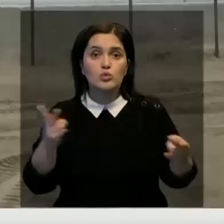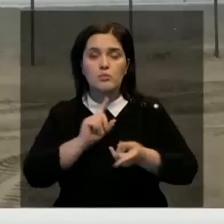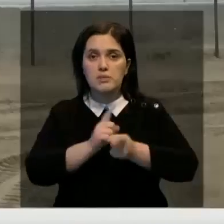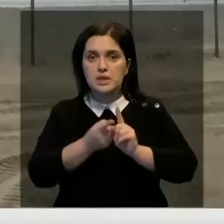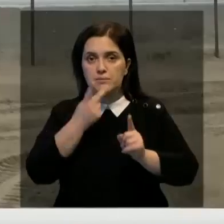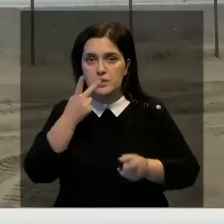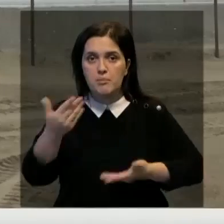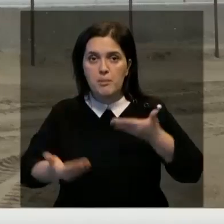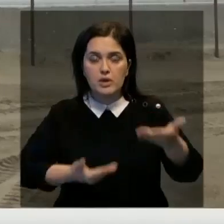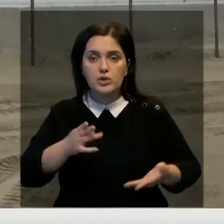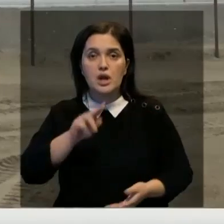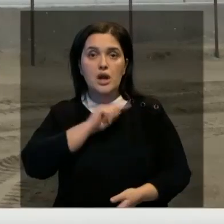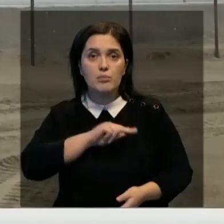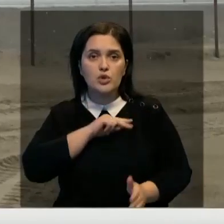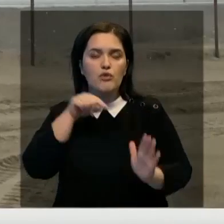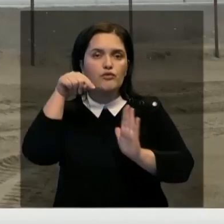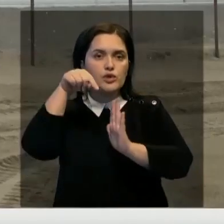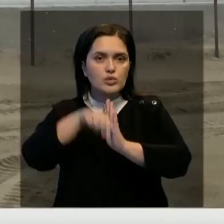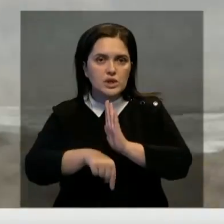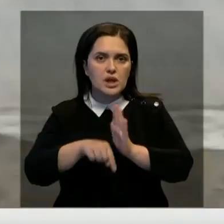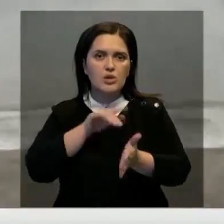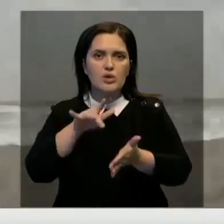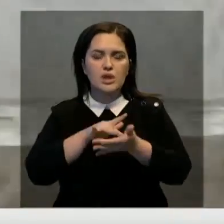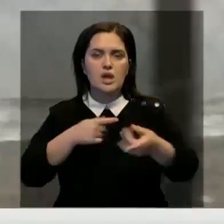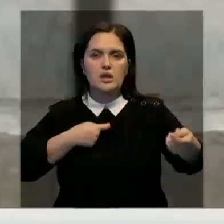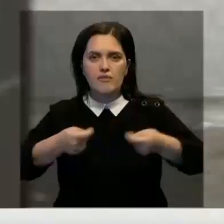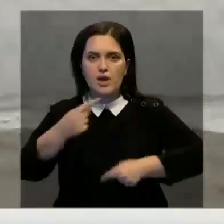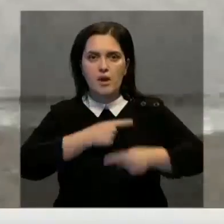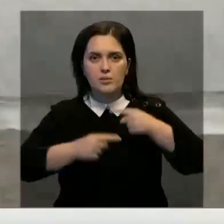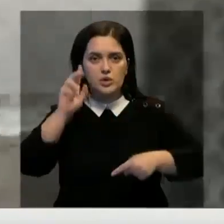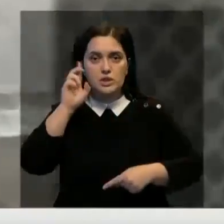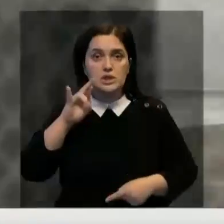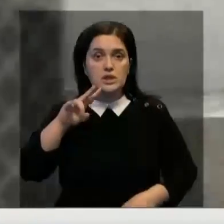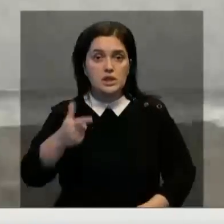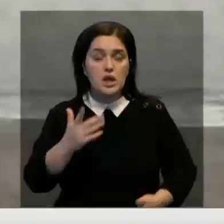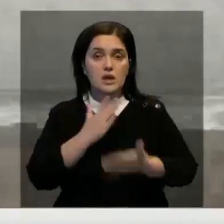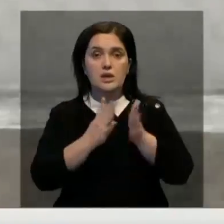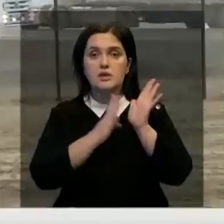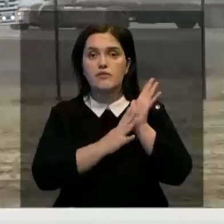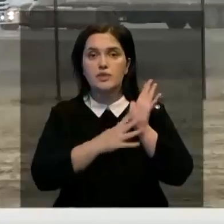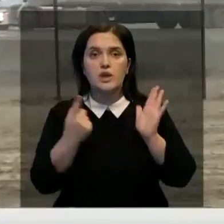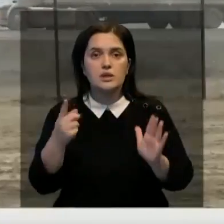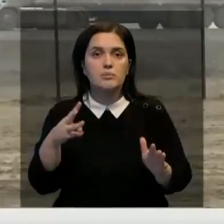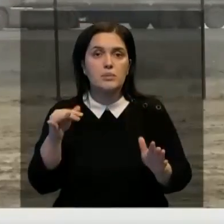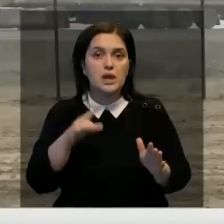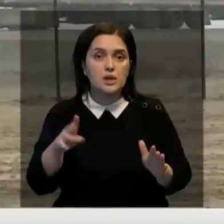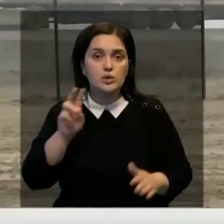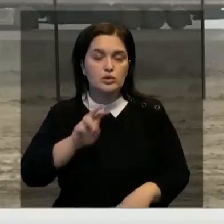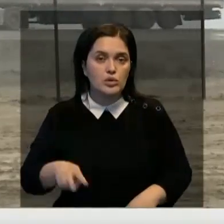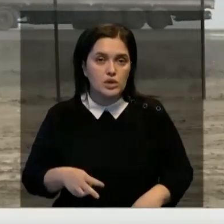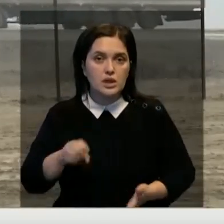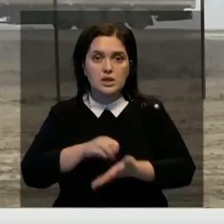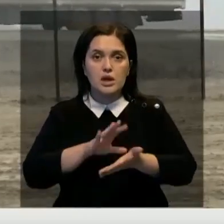следует пересмотреть подходы к работе. Внутри региональный товарооборот государств СНГ сегодня превышает 91 миллиард долларов.